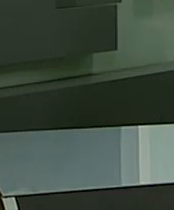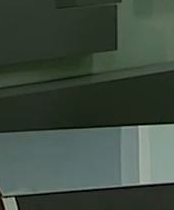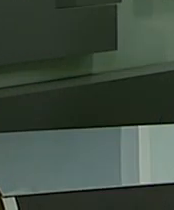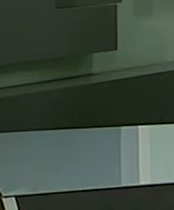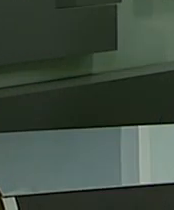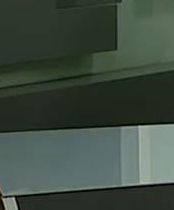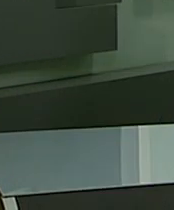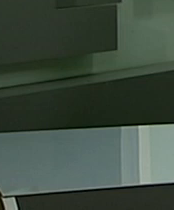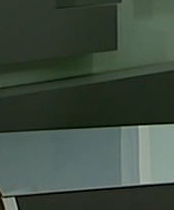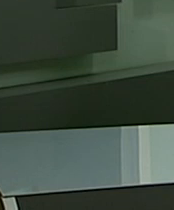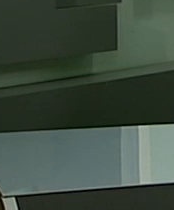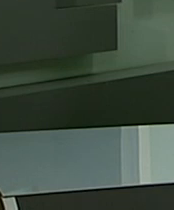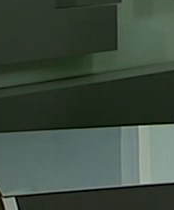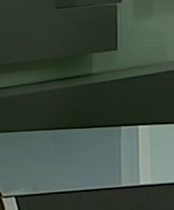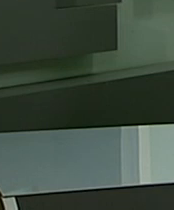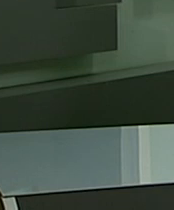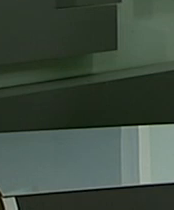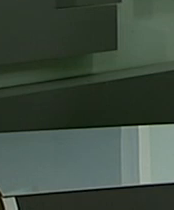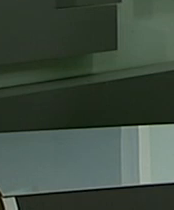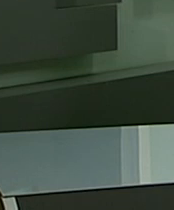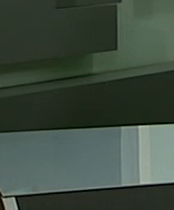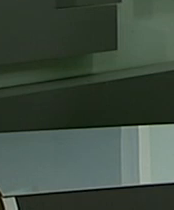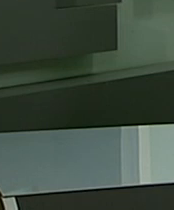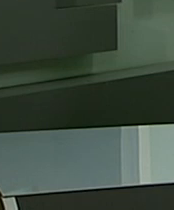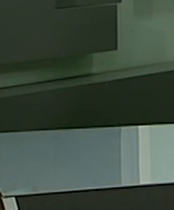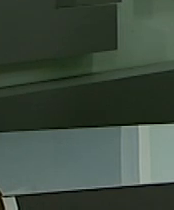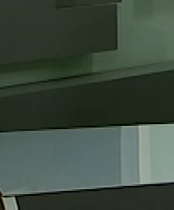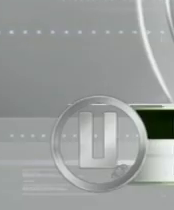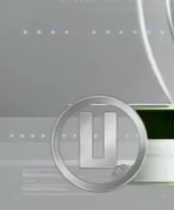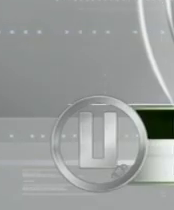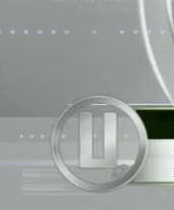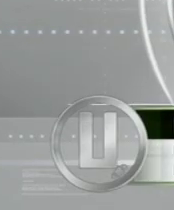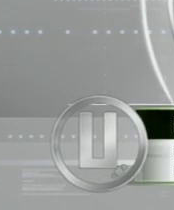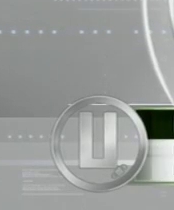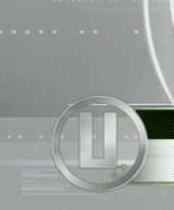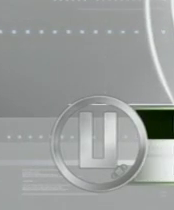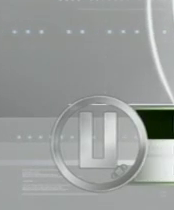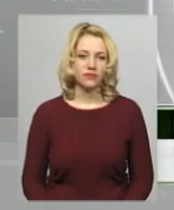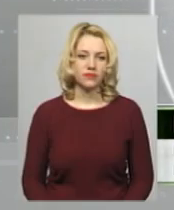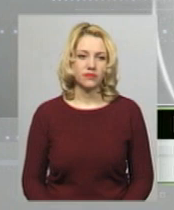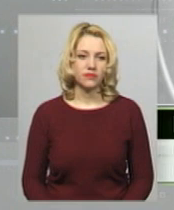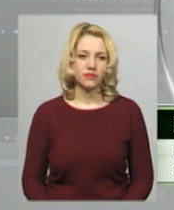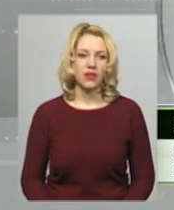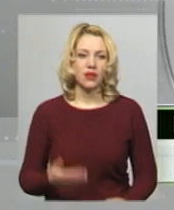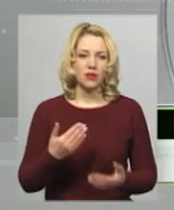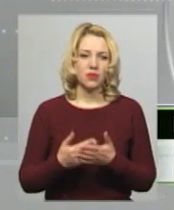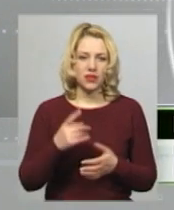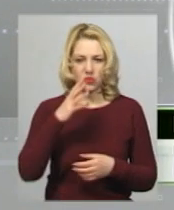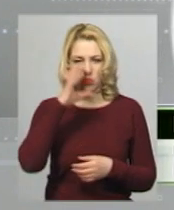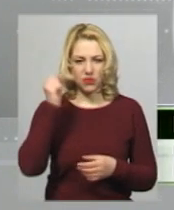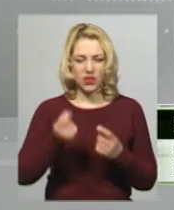Близько опівночі виникла пожежа на полігоні твердих відходів. Площа пожежі